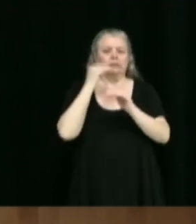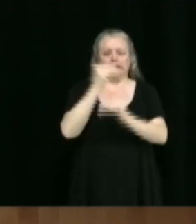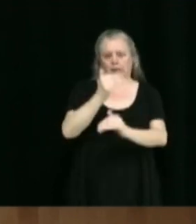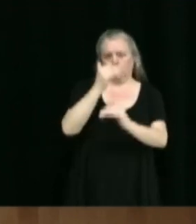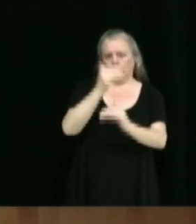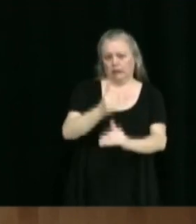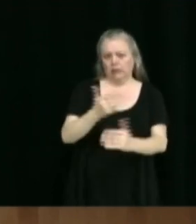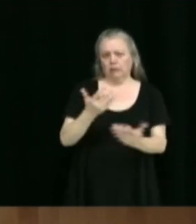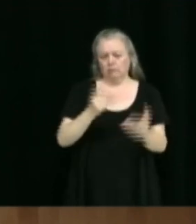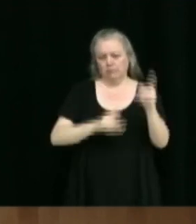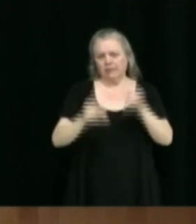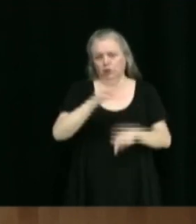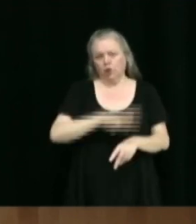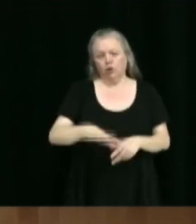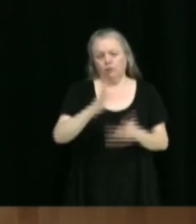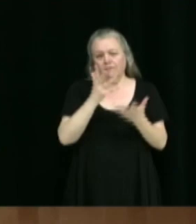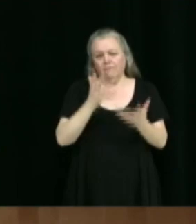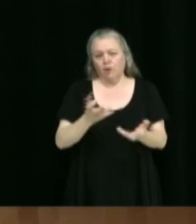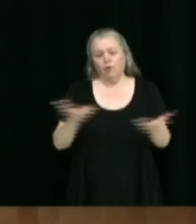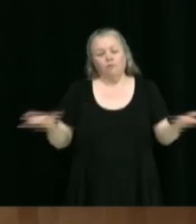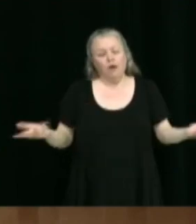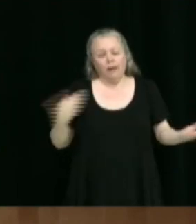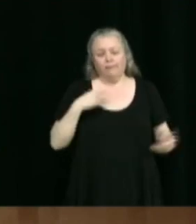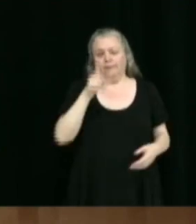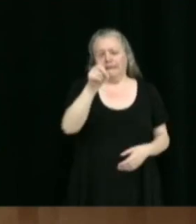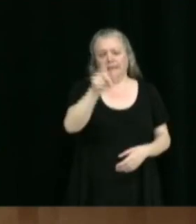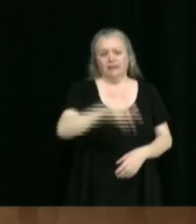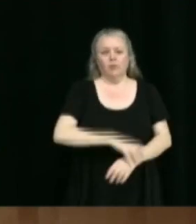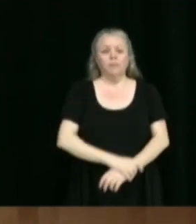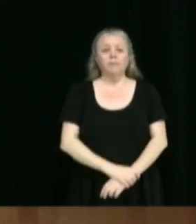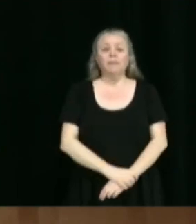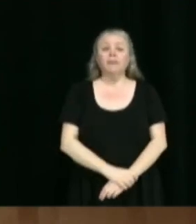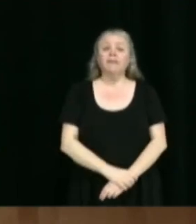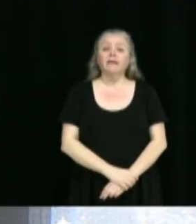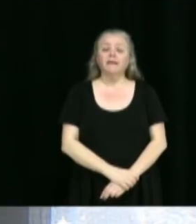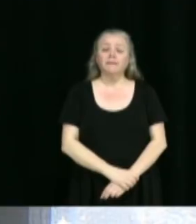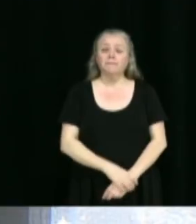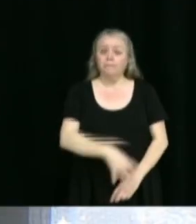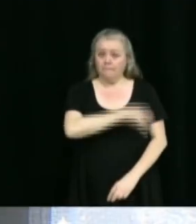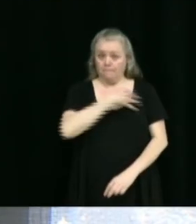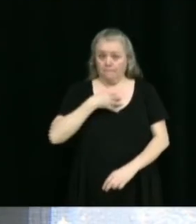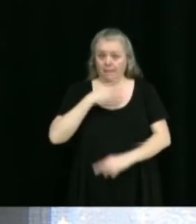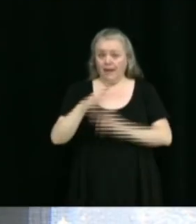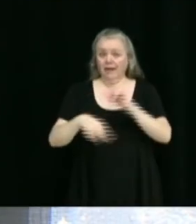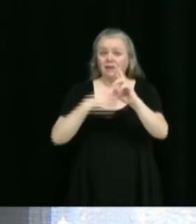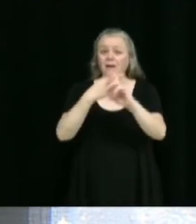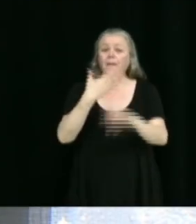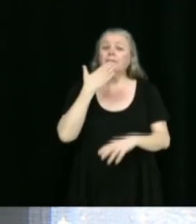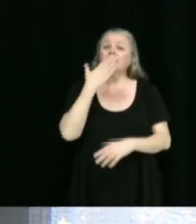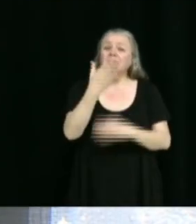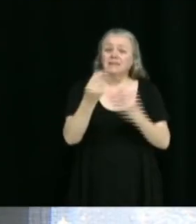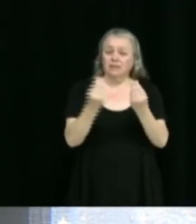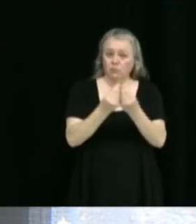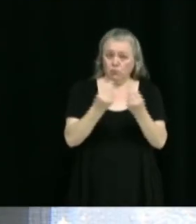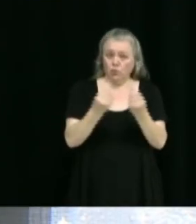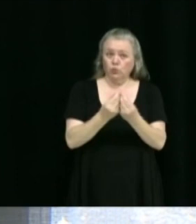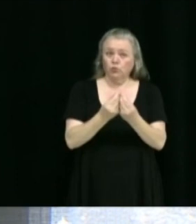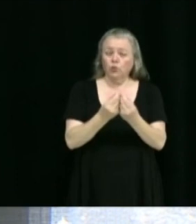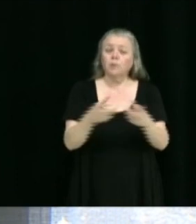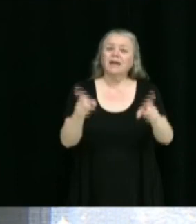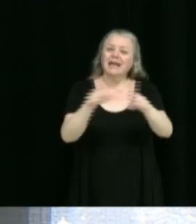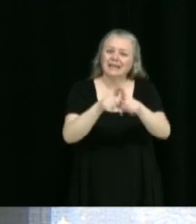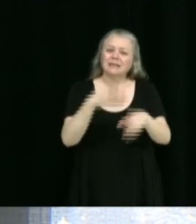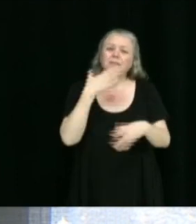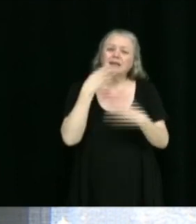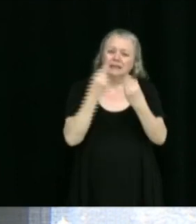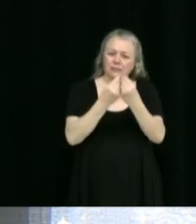qu'ils, que ces gens-là espèrent? C'est ma question. Bien, merci pour votre présentation, puis pour le temps que vous avez mis